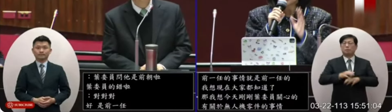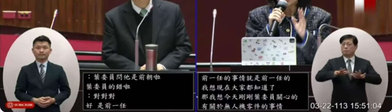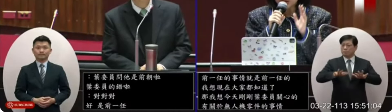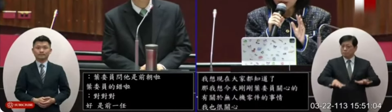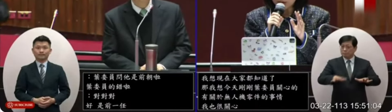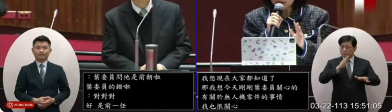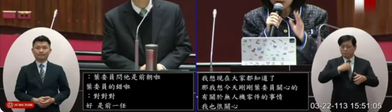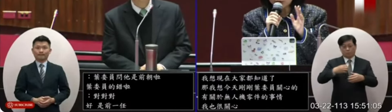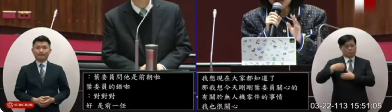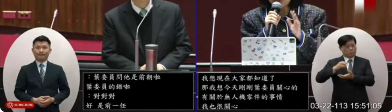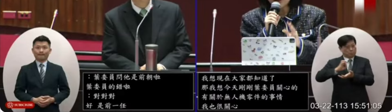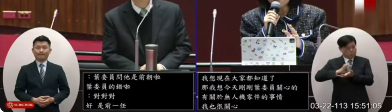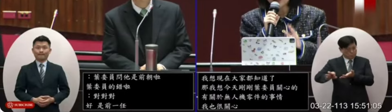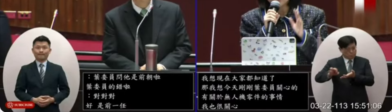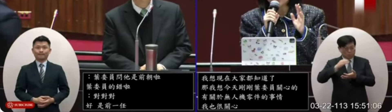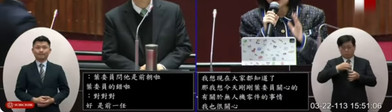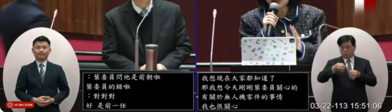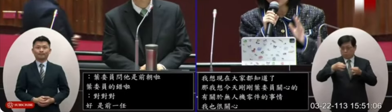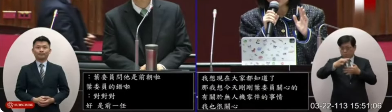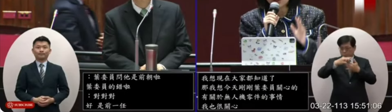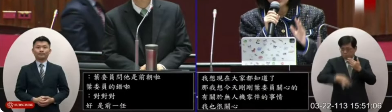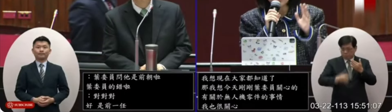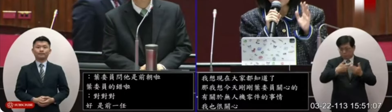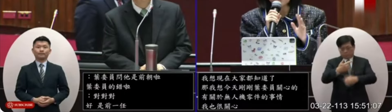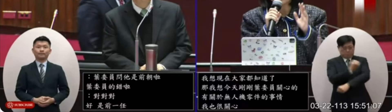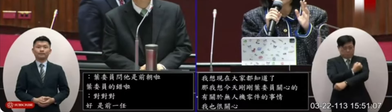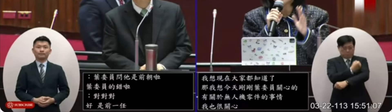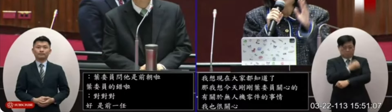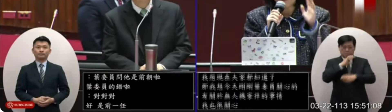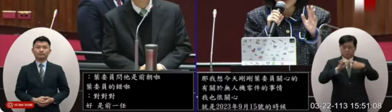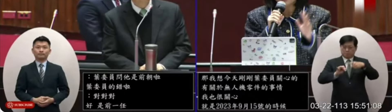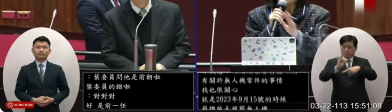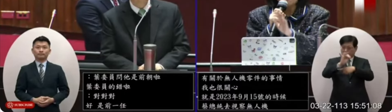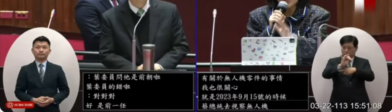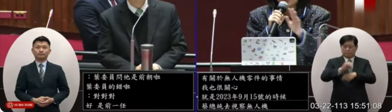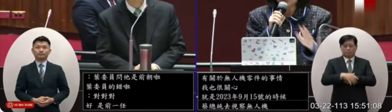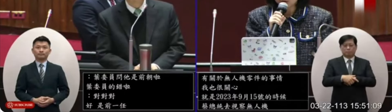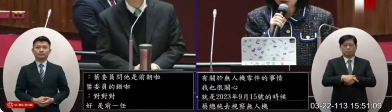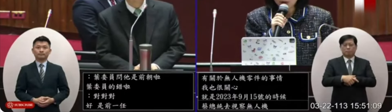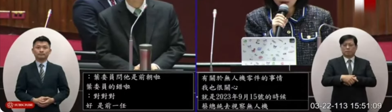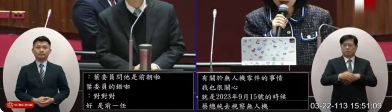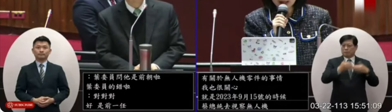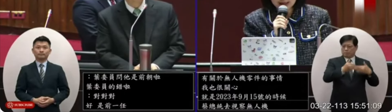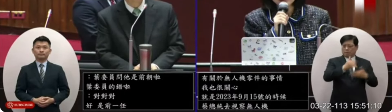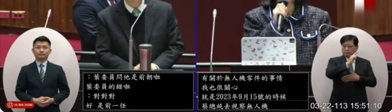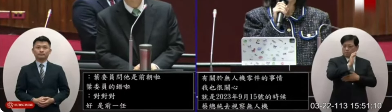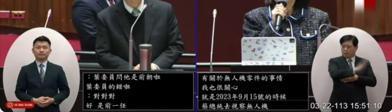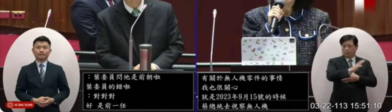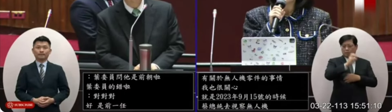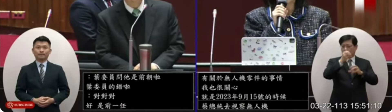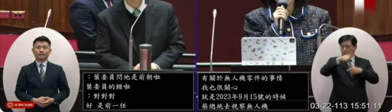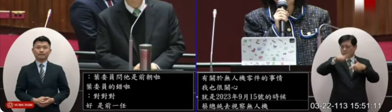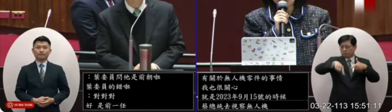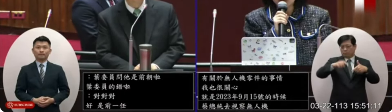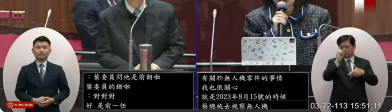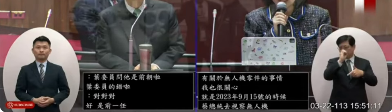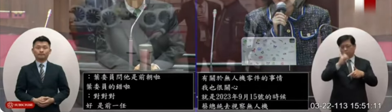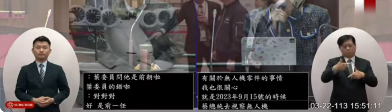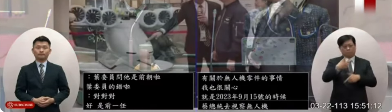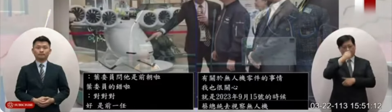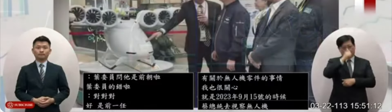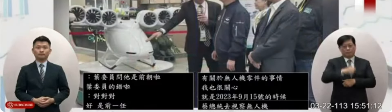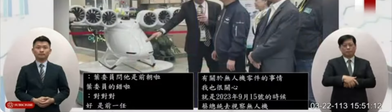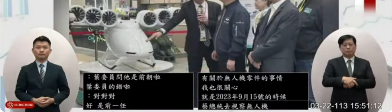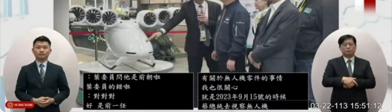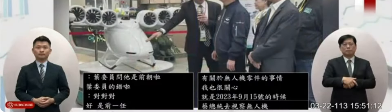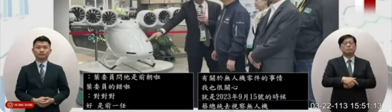我們目前軍用的商規非常辛苦做到了100%沒有中國的零件我們覺得是很好的